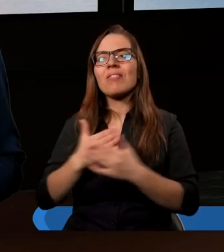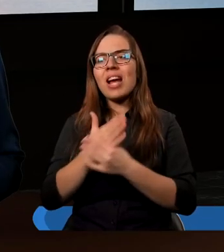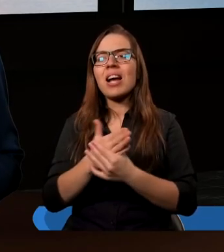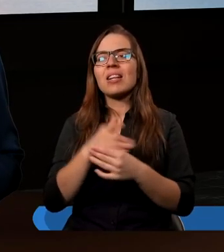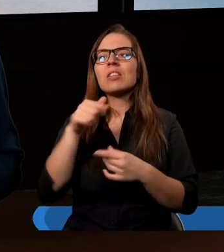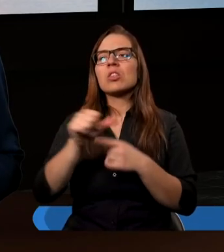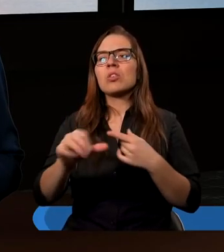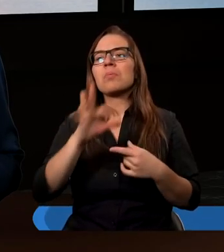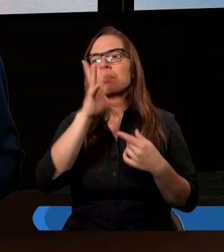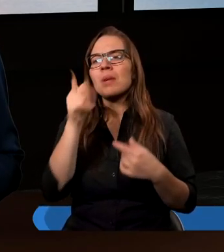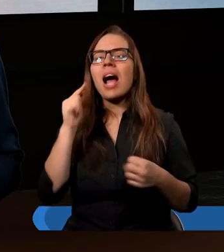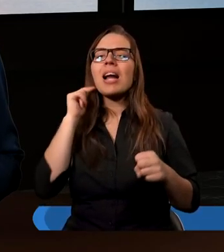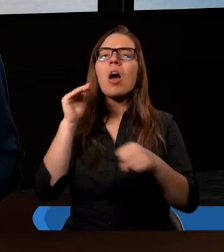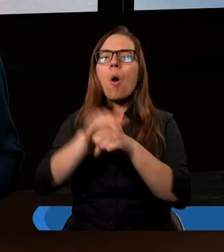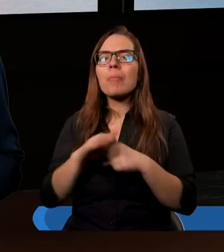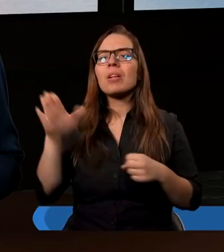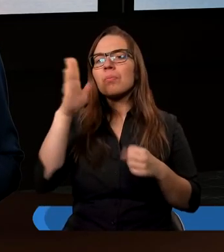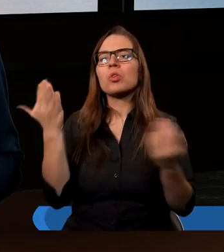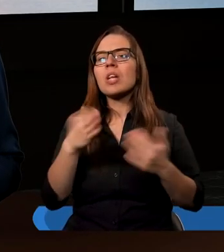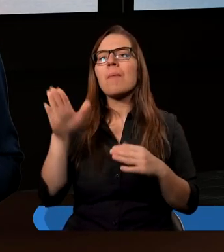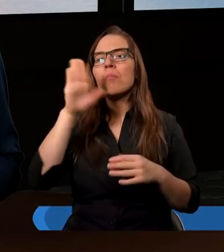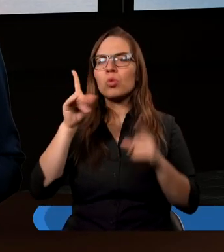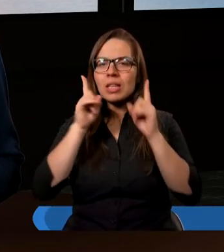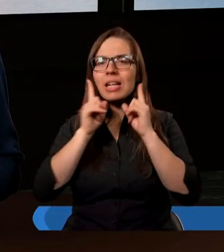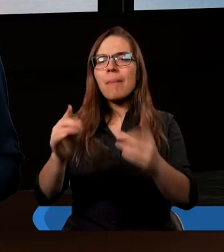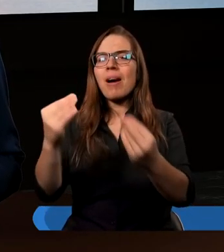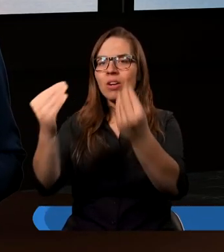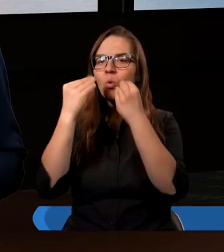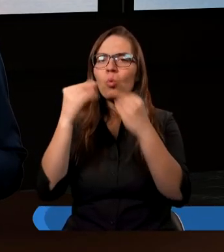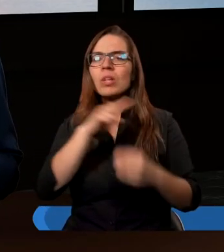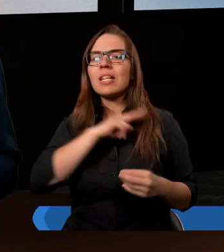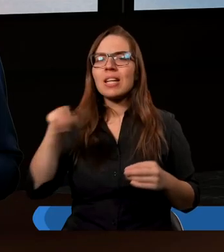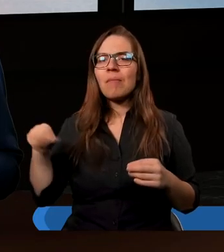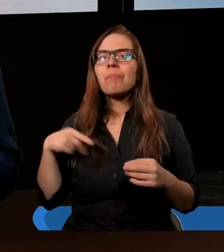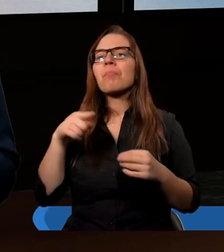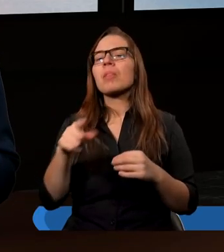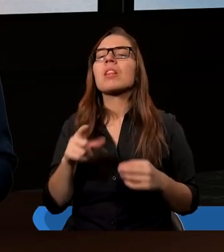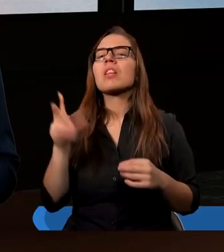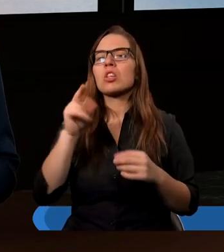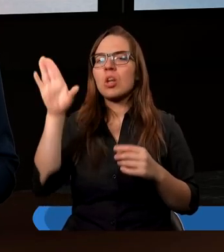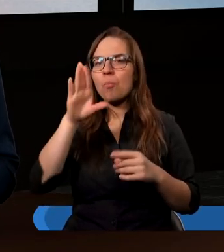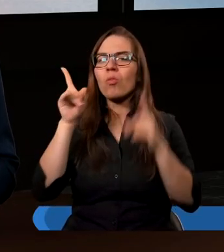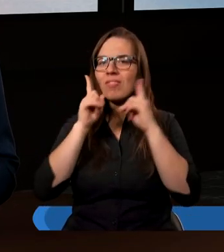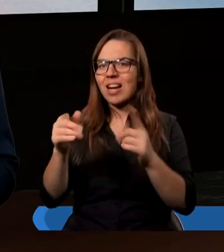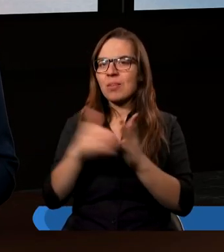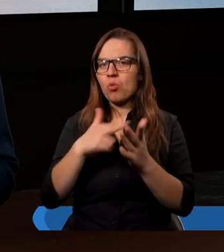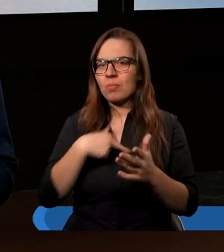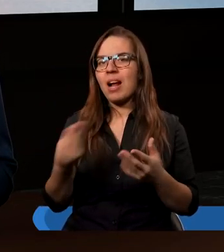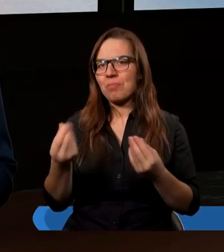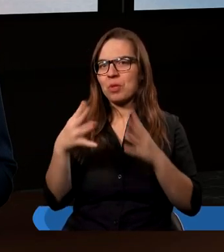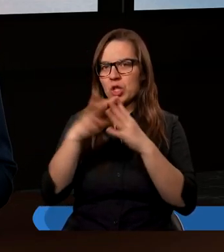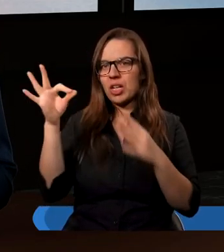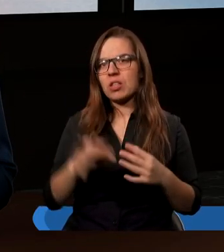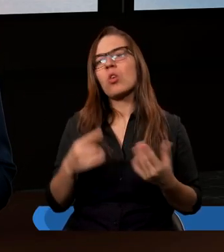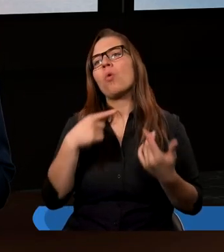To są piękne obietnice Boga, gdzie Bóg naprawdę uczy nas, że czy Bóg faktycznie potrzebuje naszej dziesięciny?